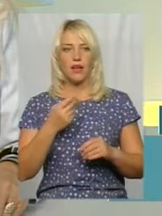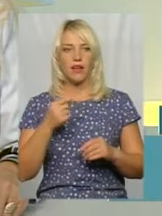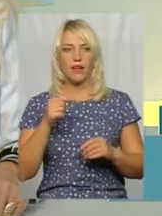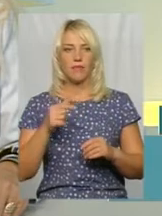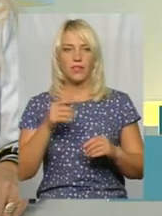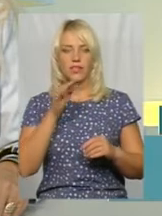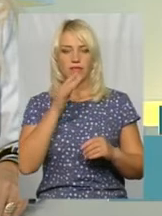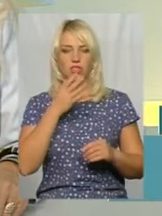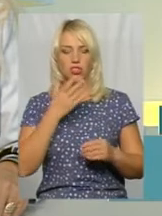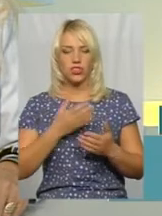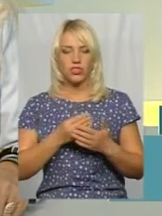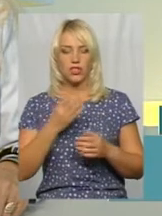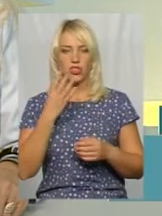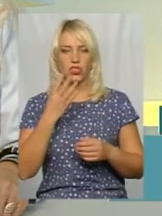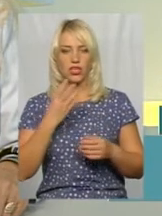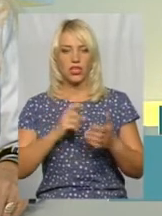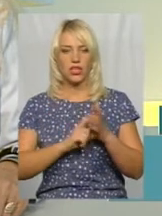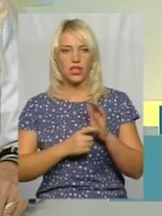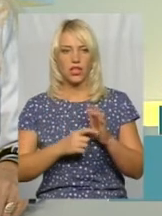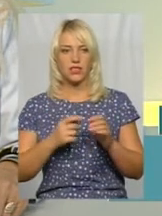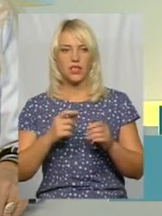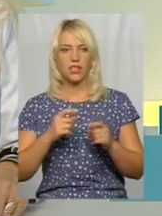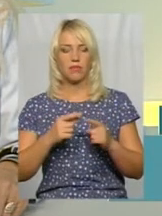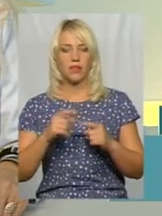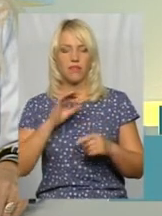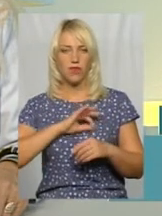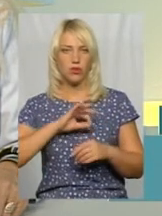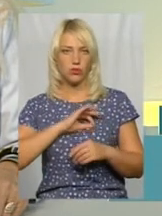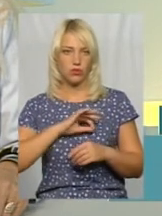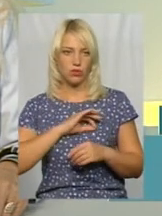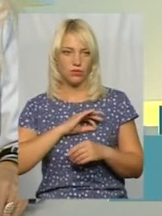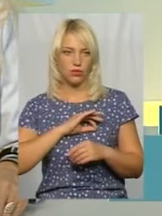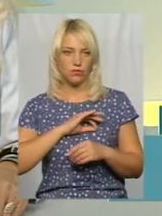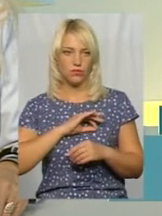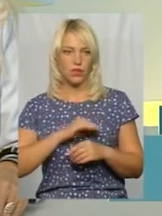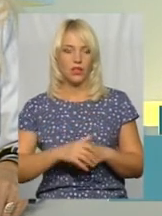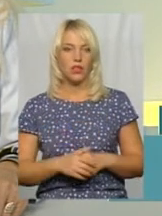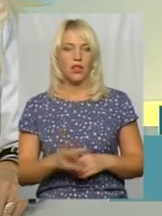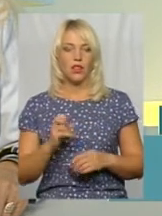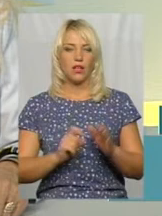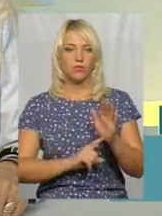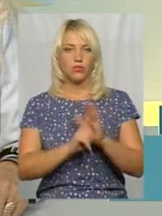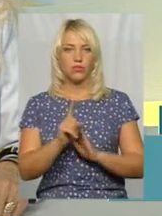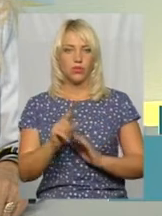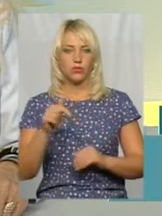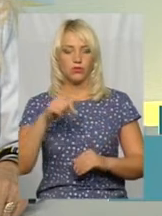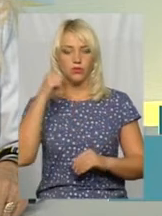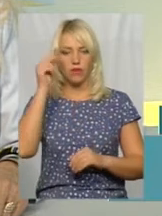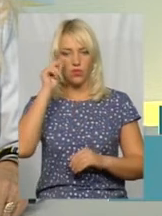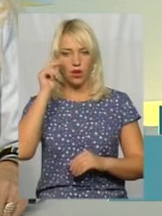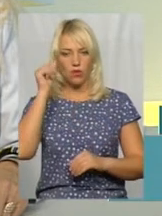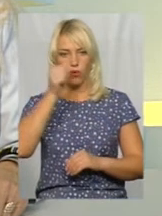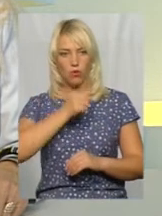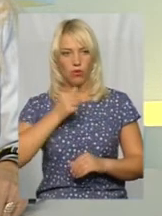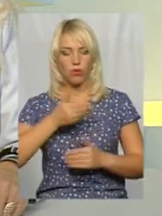під кімнати, класні кімнати, їх використовуємо. На початок цього навчального року